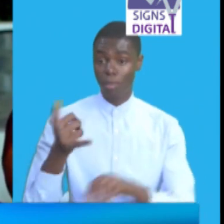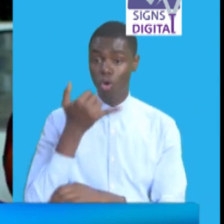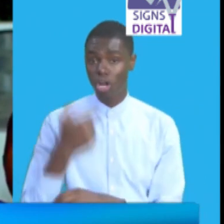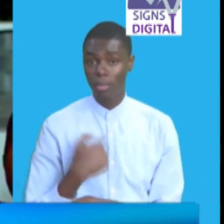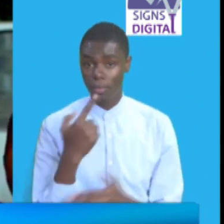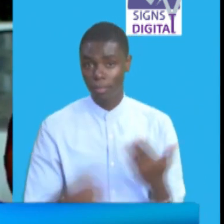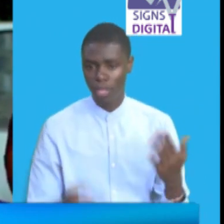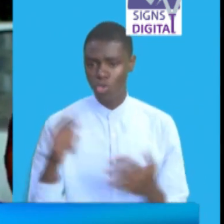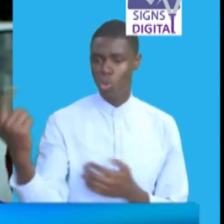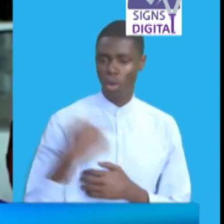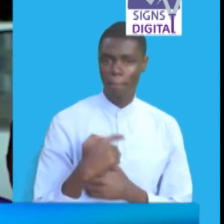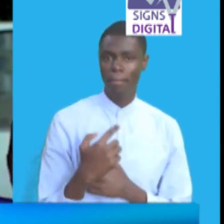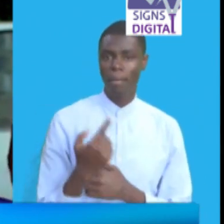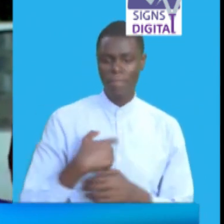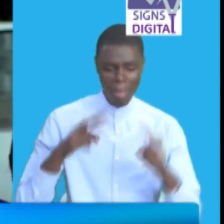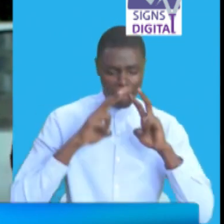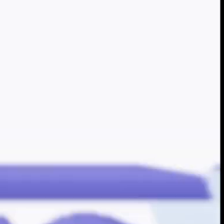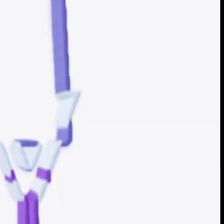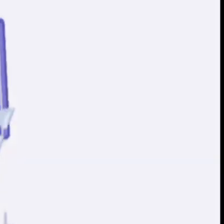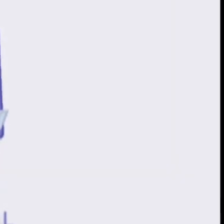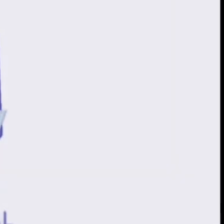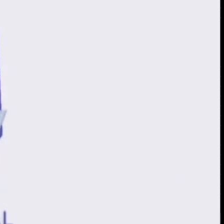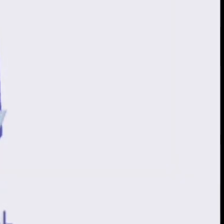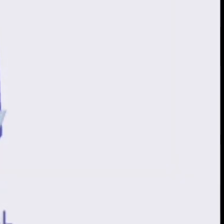kusema kwa kuja mwishima kwasingi mimi ni peace mimi nakuja